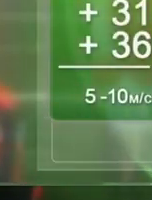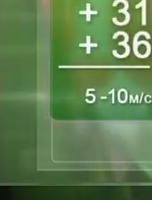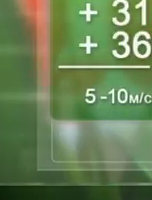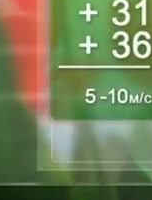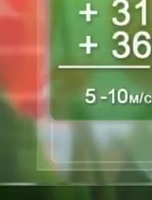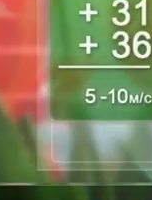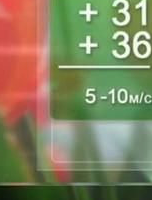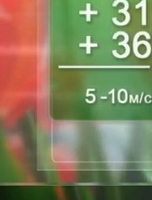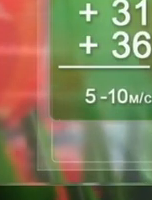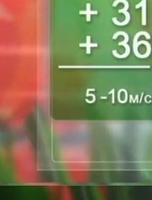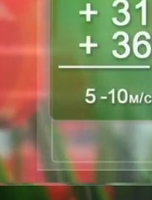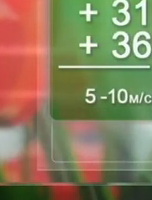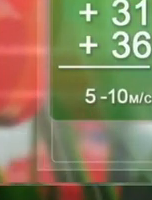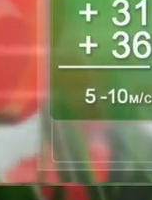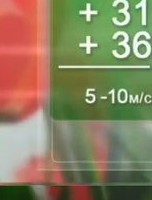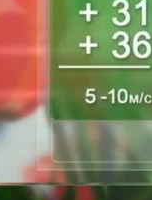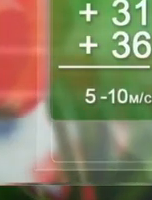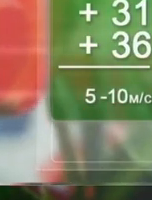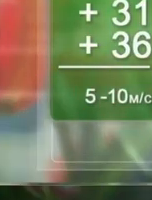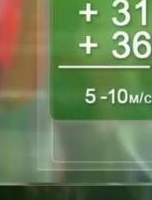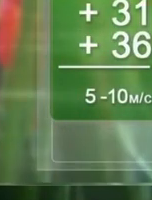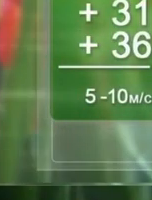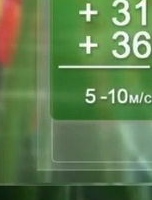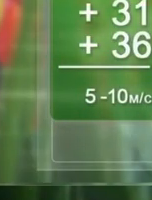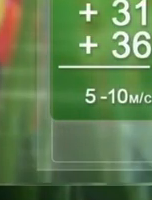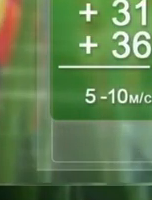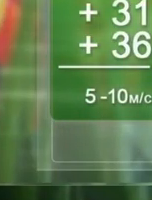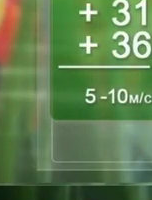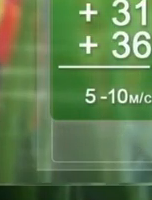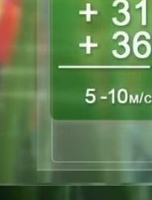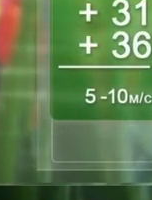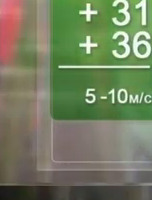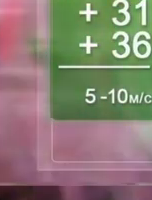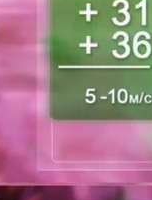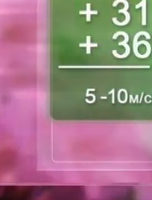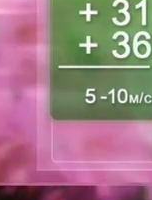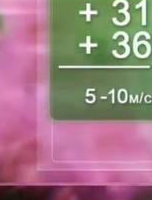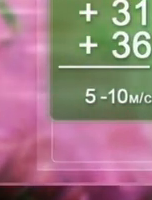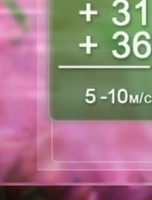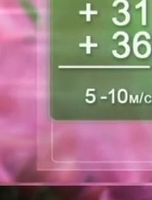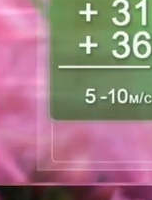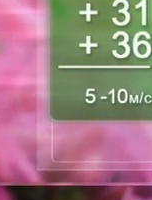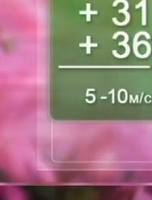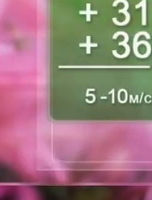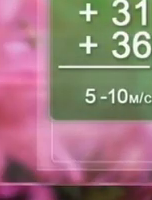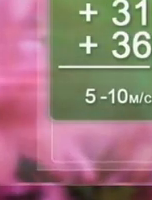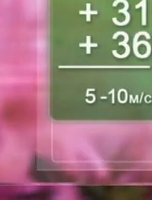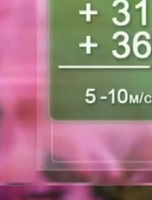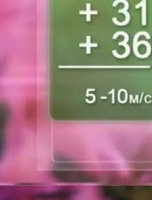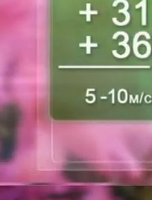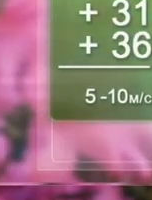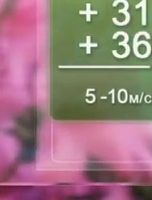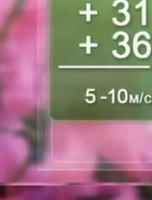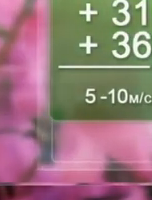збережеться суха-спекотна погода. Починаючи з 3 вересня характер погоди зміниться. Синоптики прогнозують короткочасні